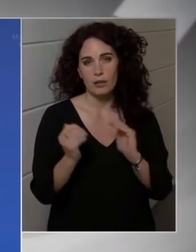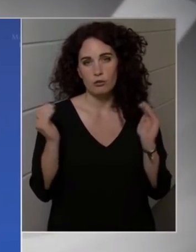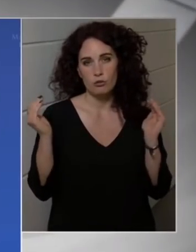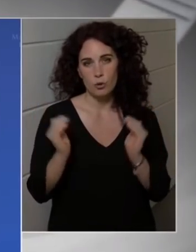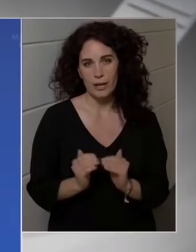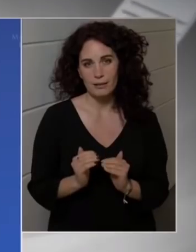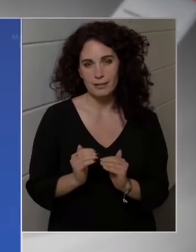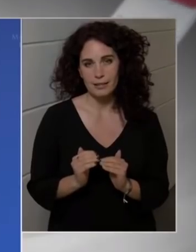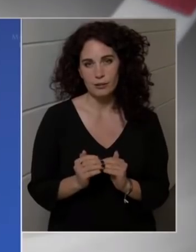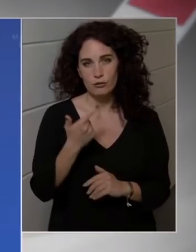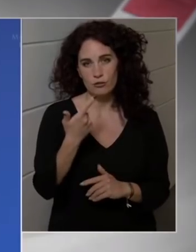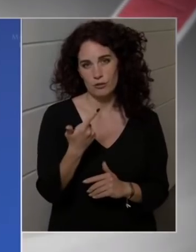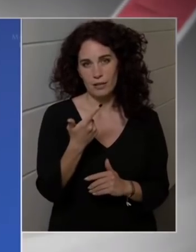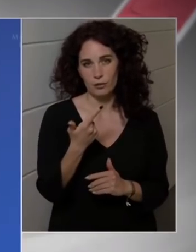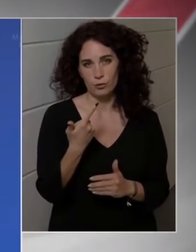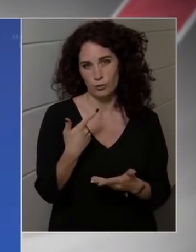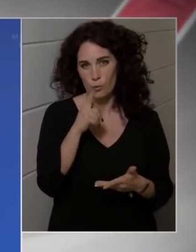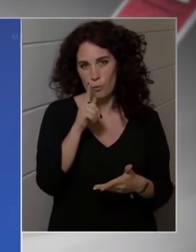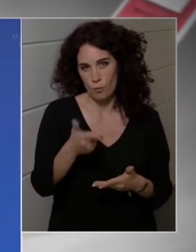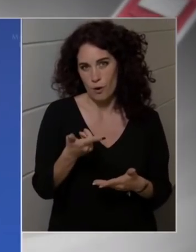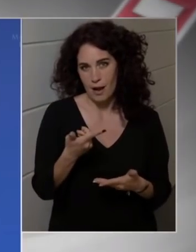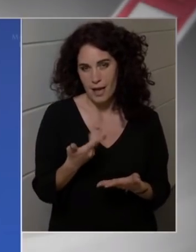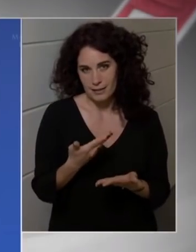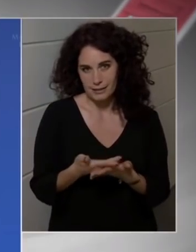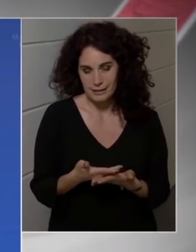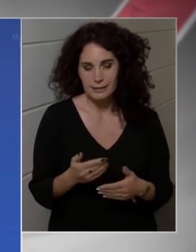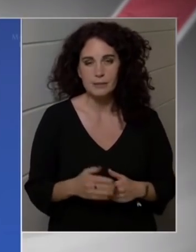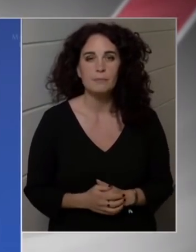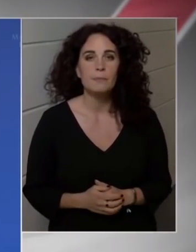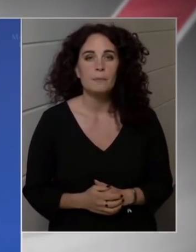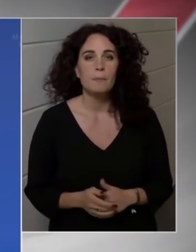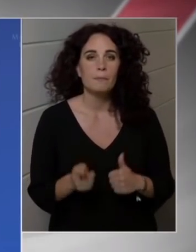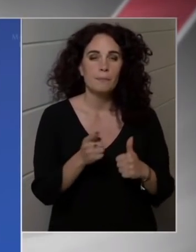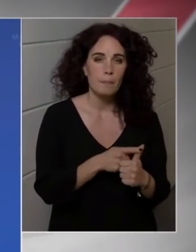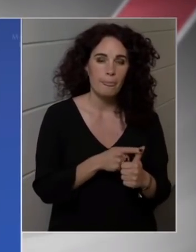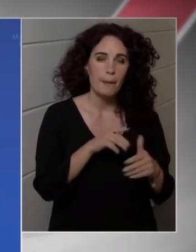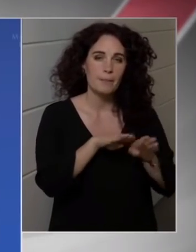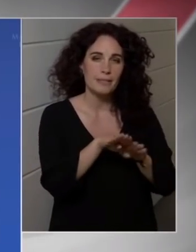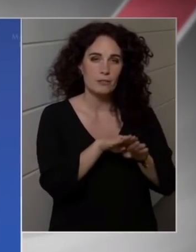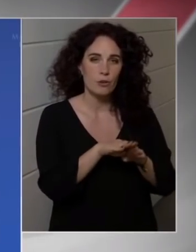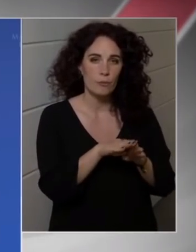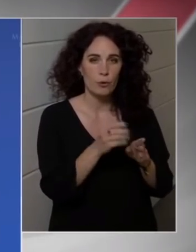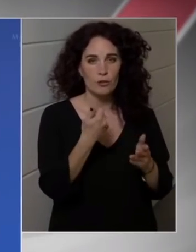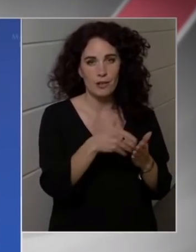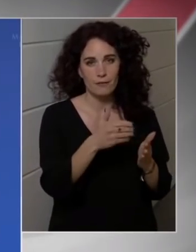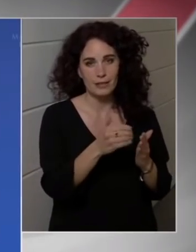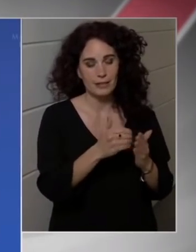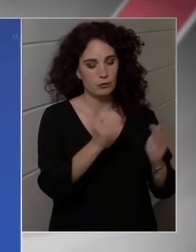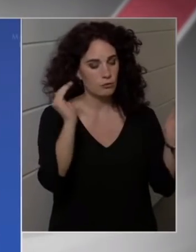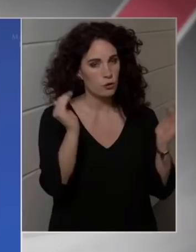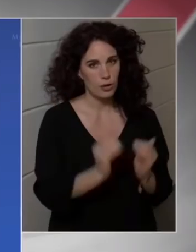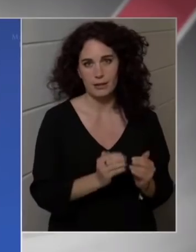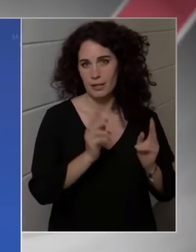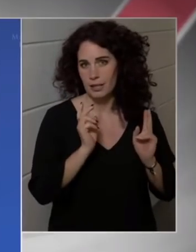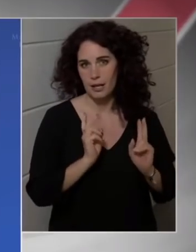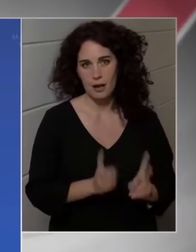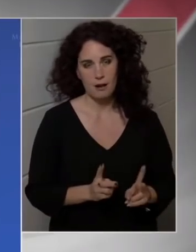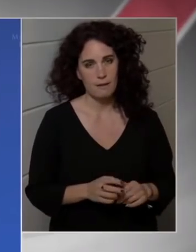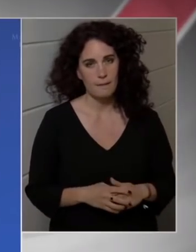és megvédjük a rezsicsökkentést. A kiadás csökkentése két